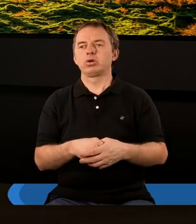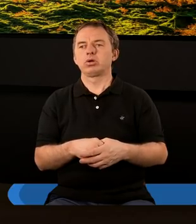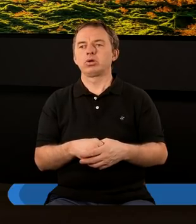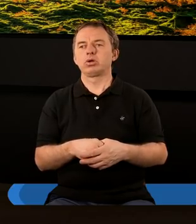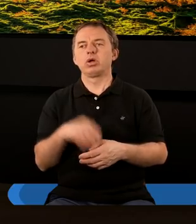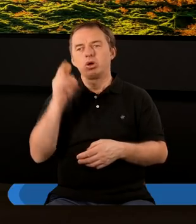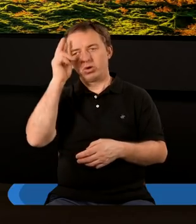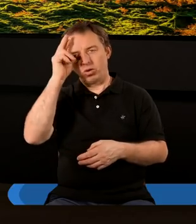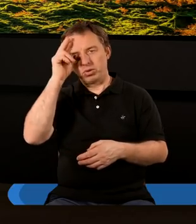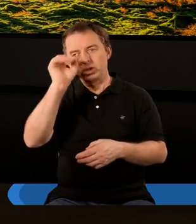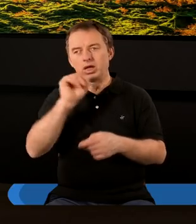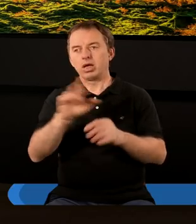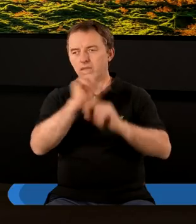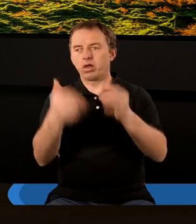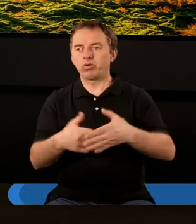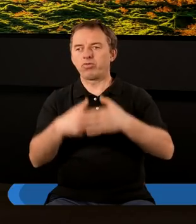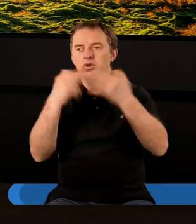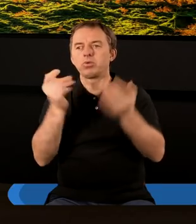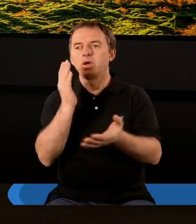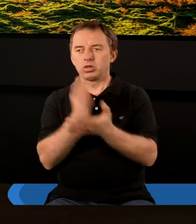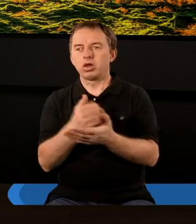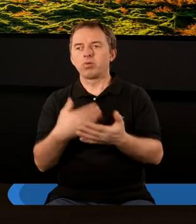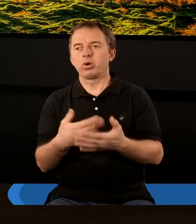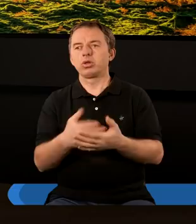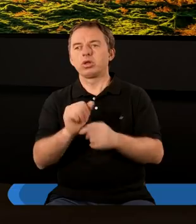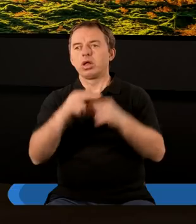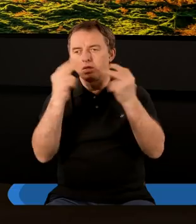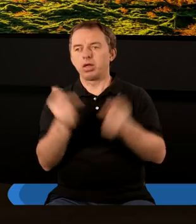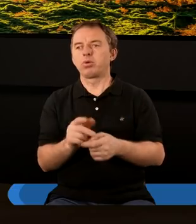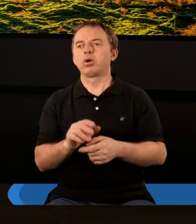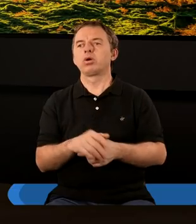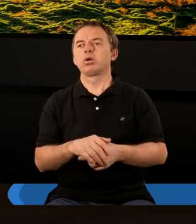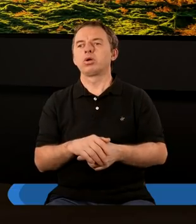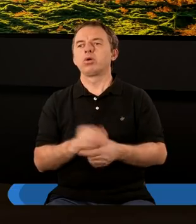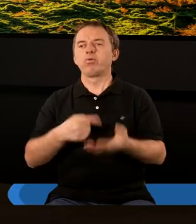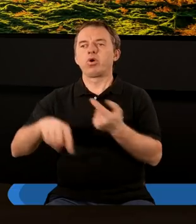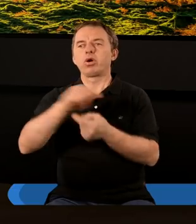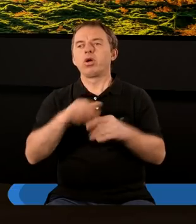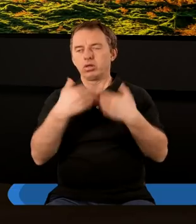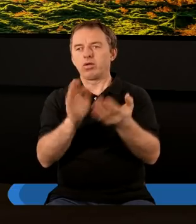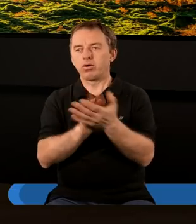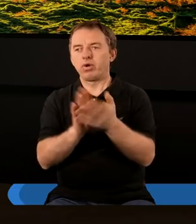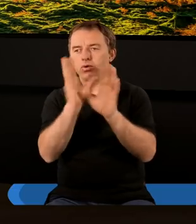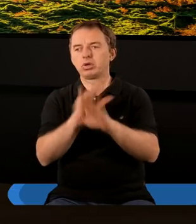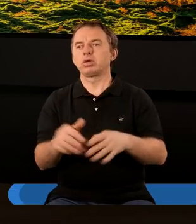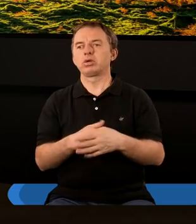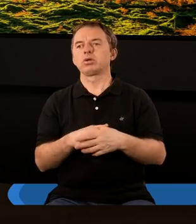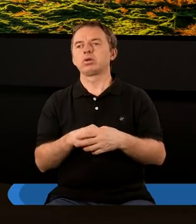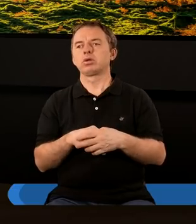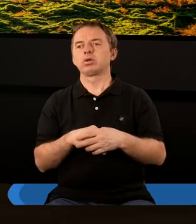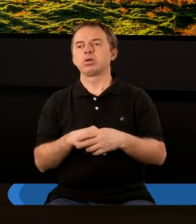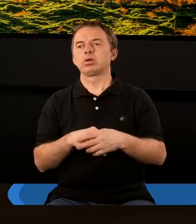czy rozumiemy, że tak jest cały czas w niebie, tylko po to jest niebo, po to, żeby Panu Bogu oddawać chwałę, cześć?